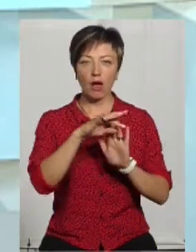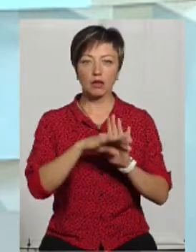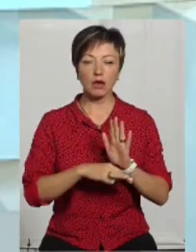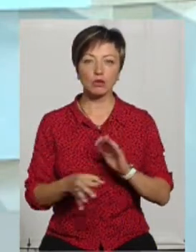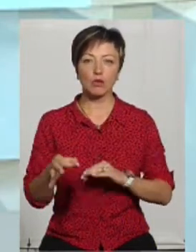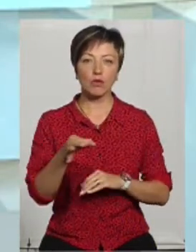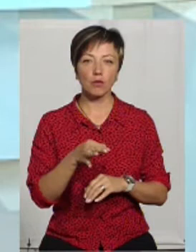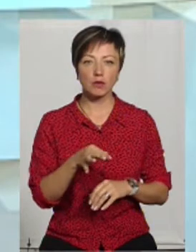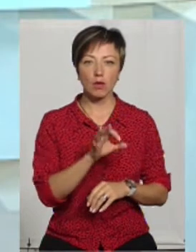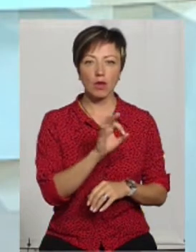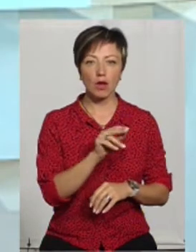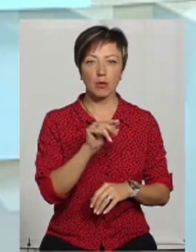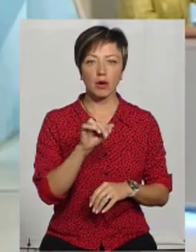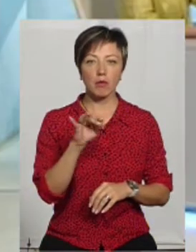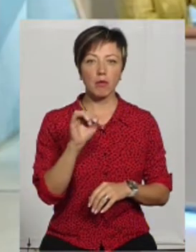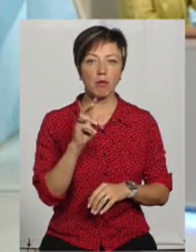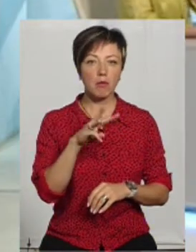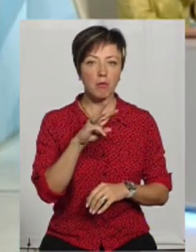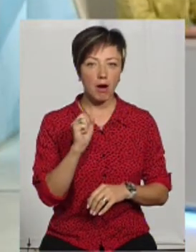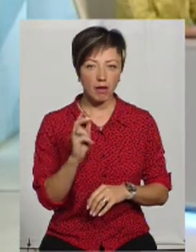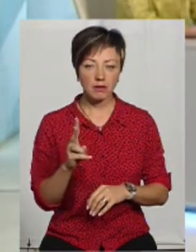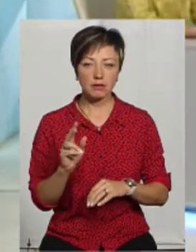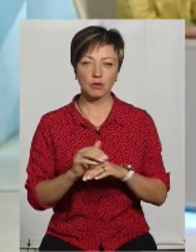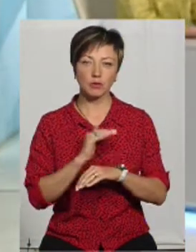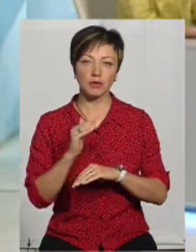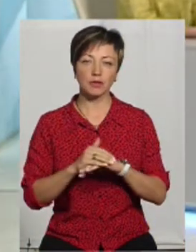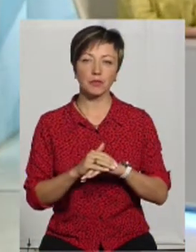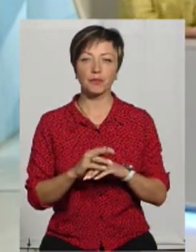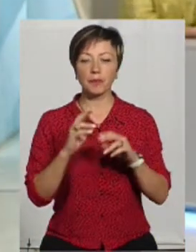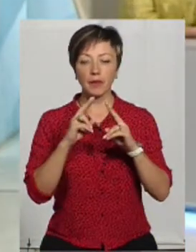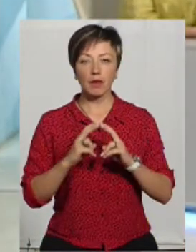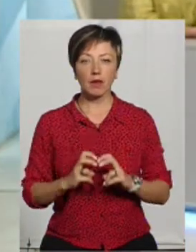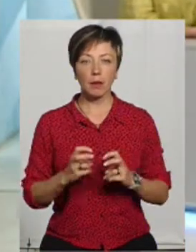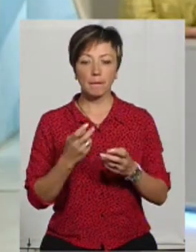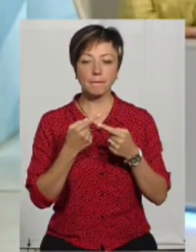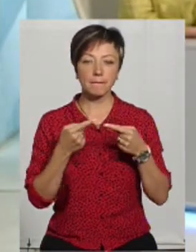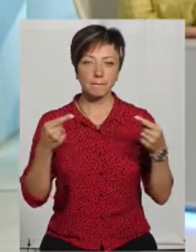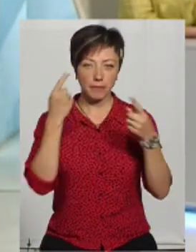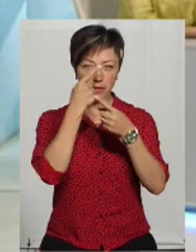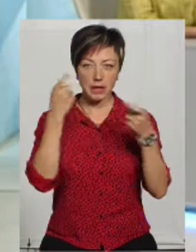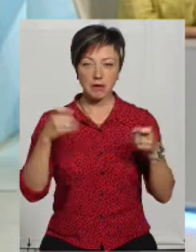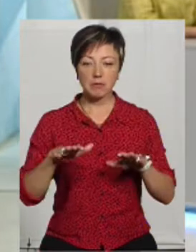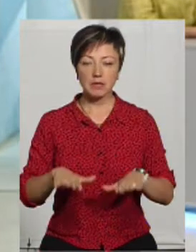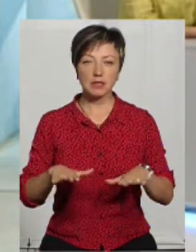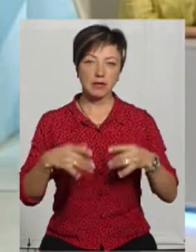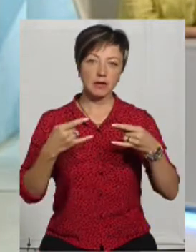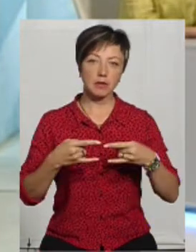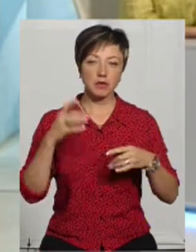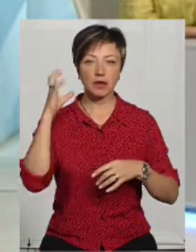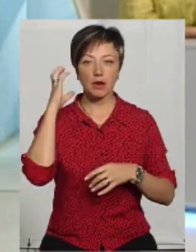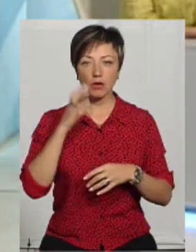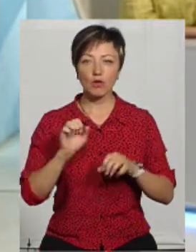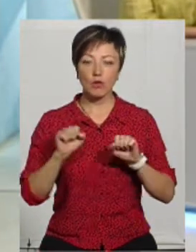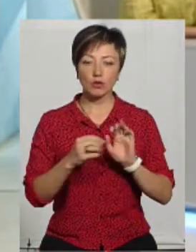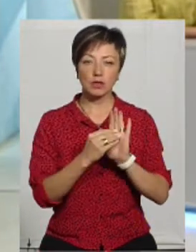області. Олег Примак у нашій студії. Добрий вечір. Добрий вечір. Проаналізувала матеріали місцевих ЗМІ і можу констатувати, що